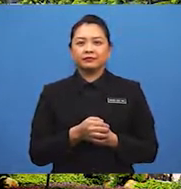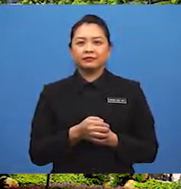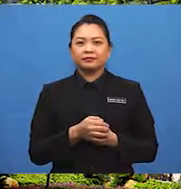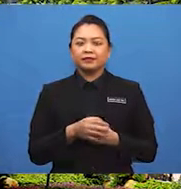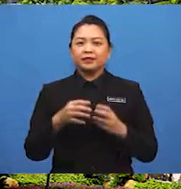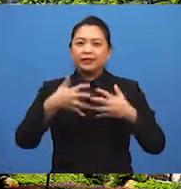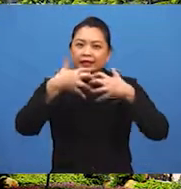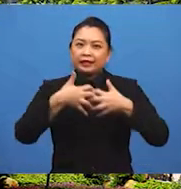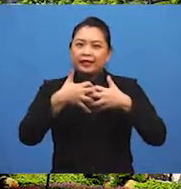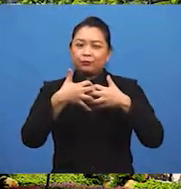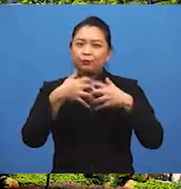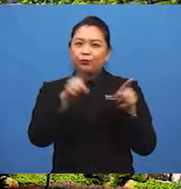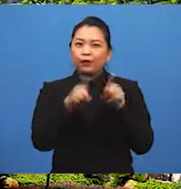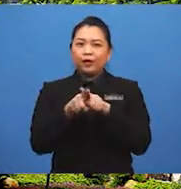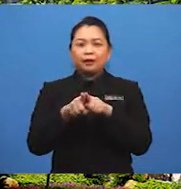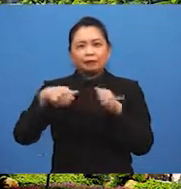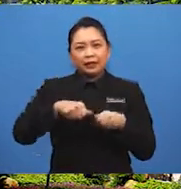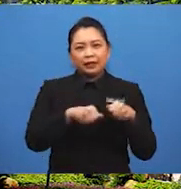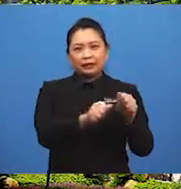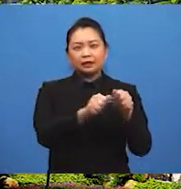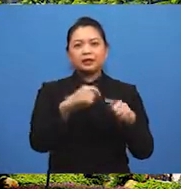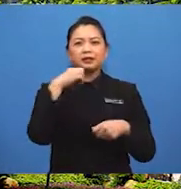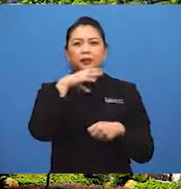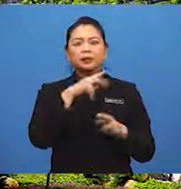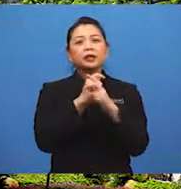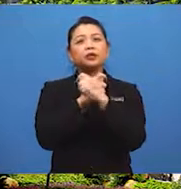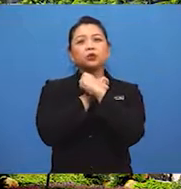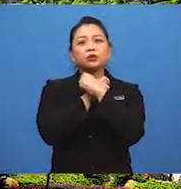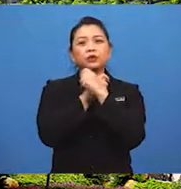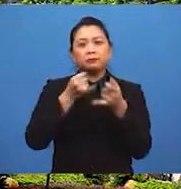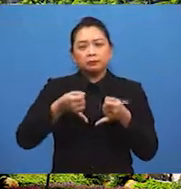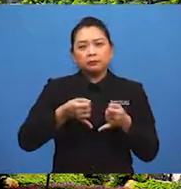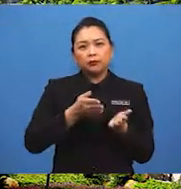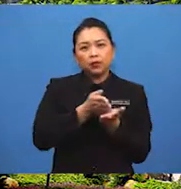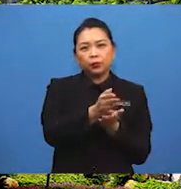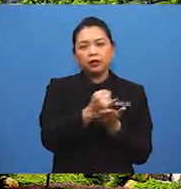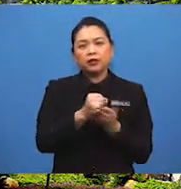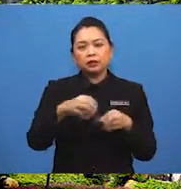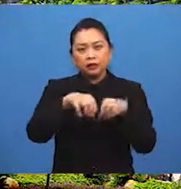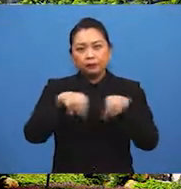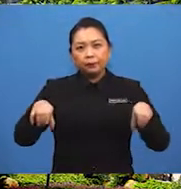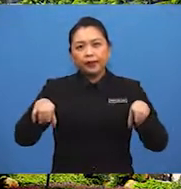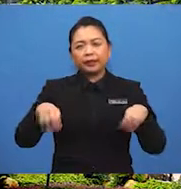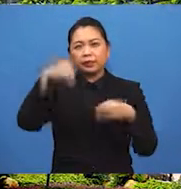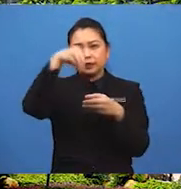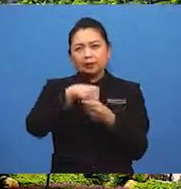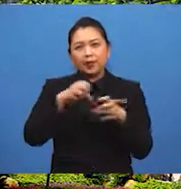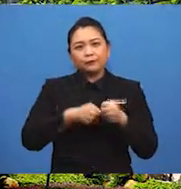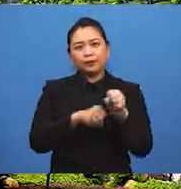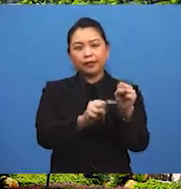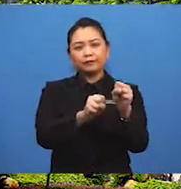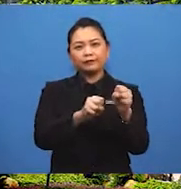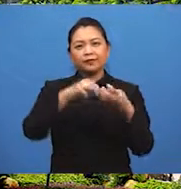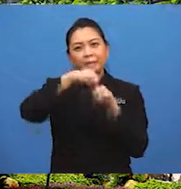Sektor kilang pula mengalirkan sisa-sisa tosik melalui sistem perparitannya ke dalam sungai.